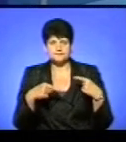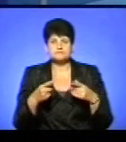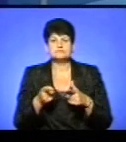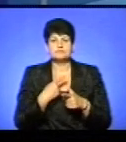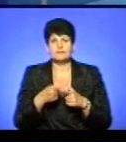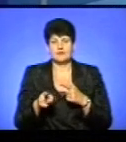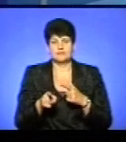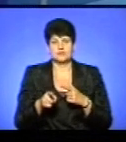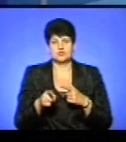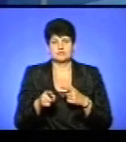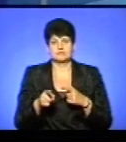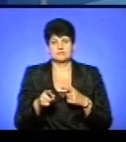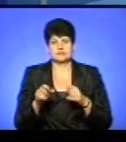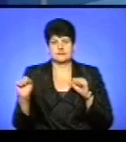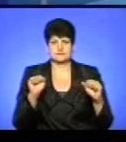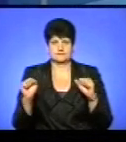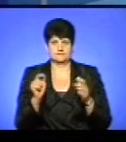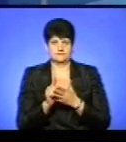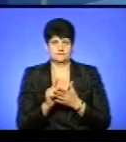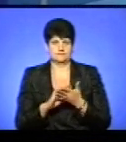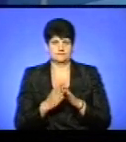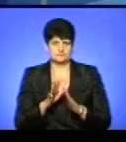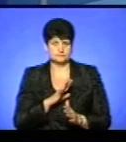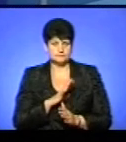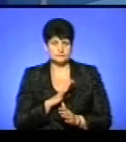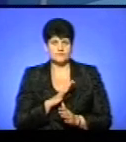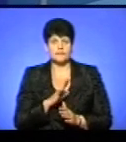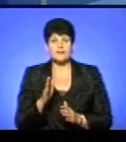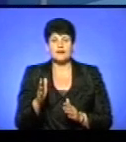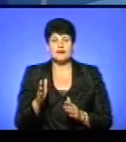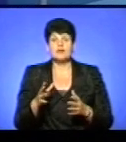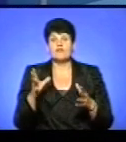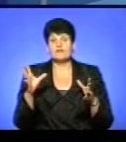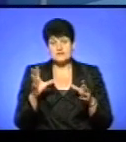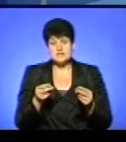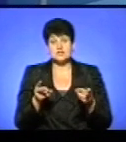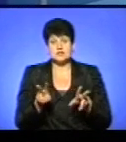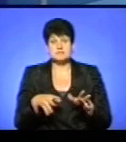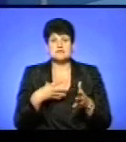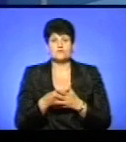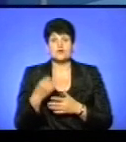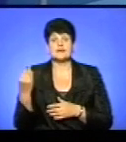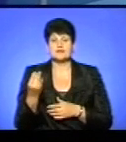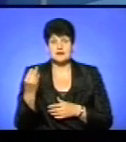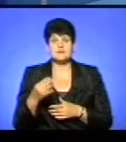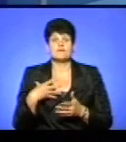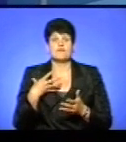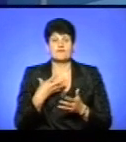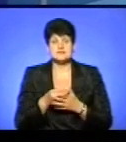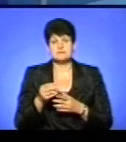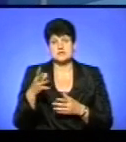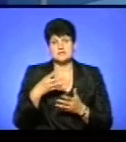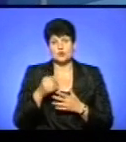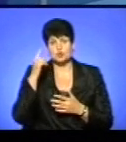міжбюджетний трансфер. Що хотілося б сказати? Звичайно, всі при своїх інтересах, всі при своїх думках